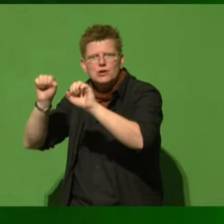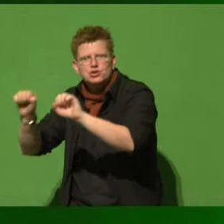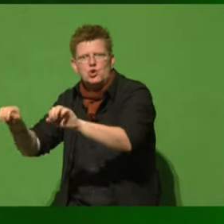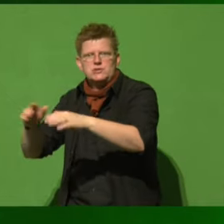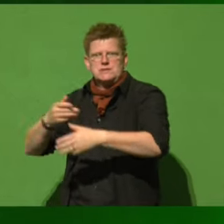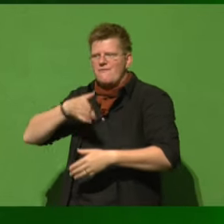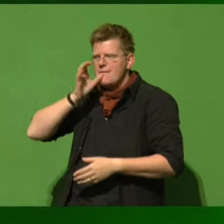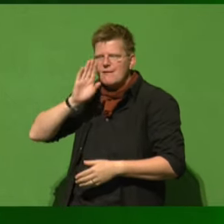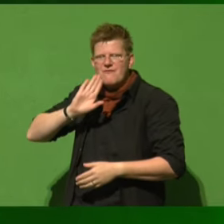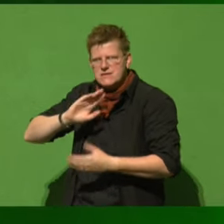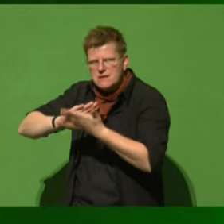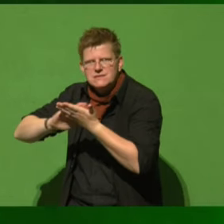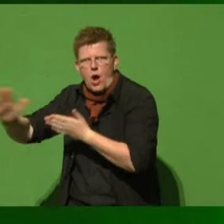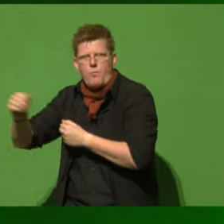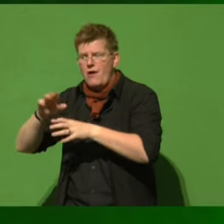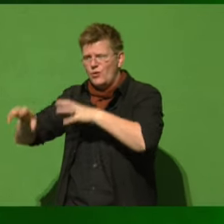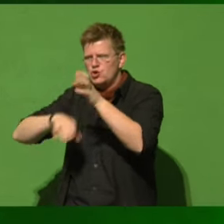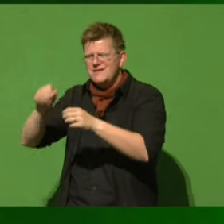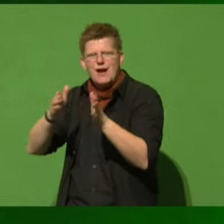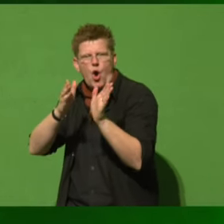ist und die Tiere anständig gehalten werden.